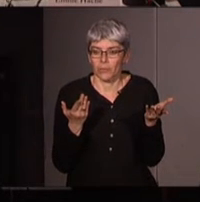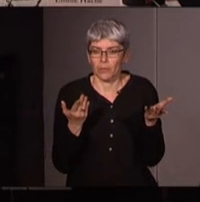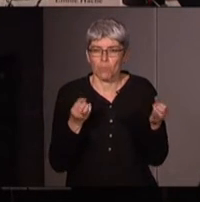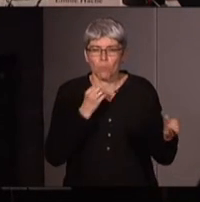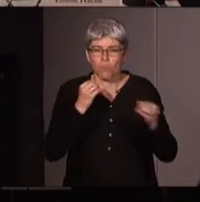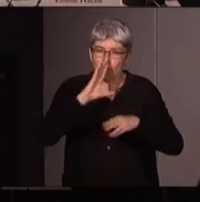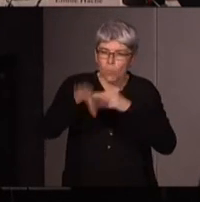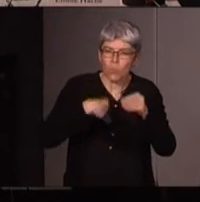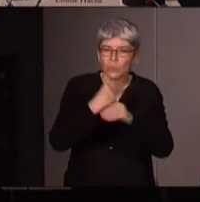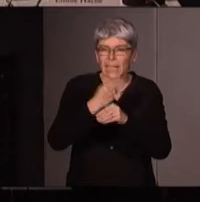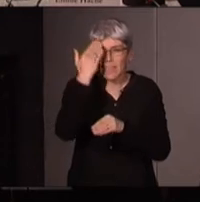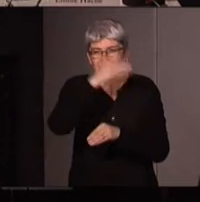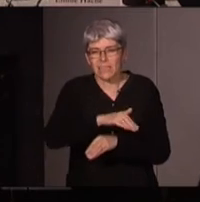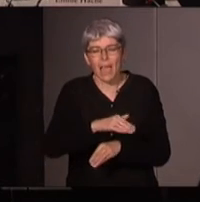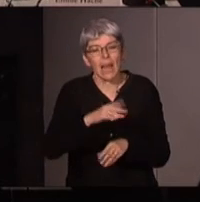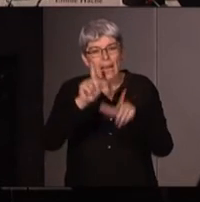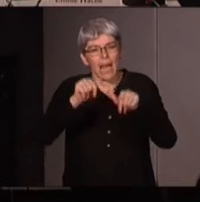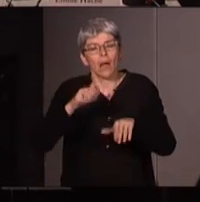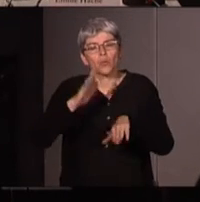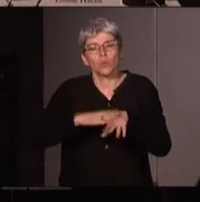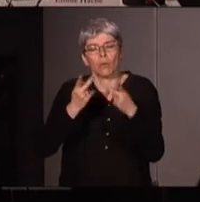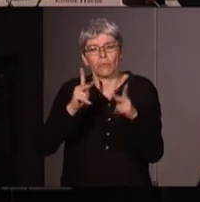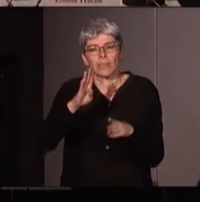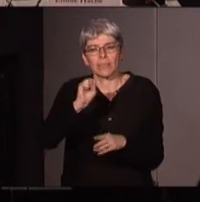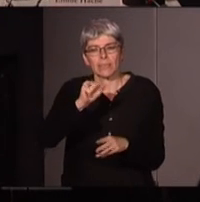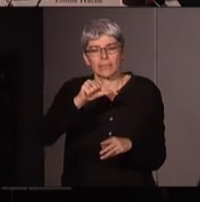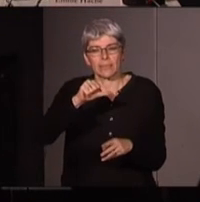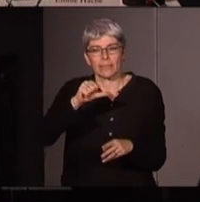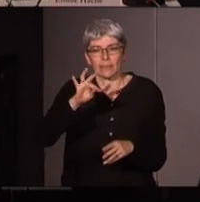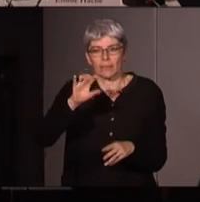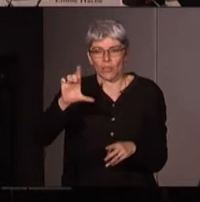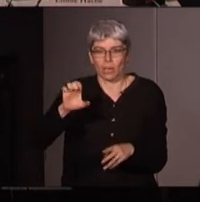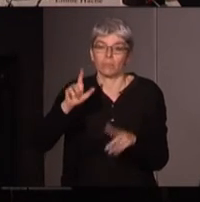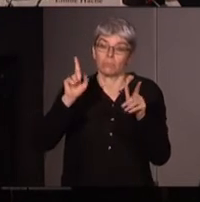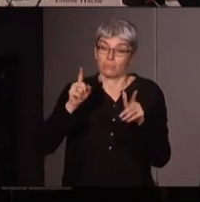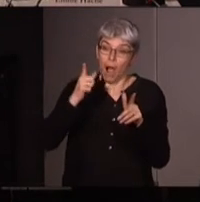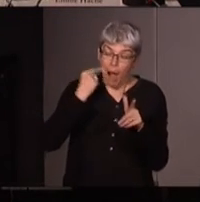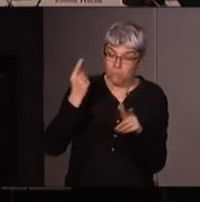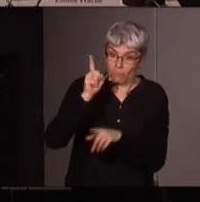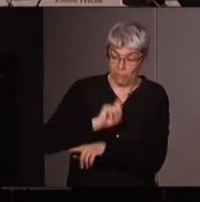intermondialiste elles étaient là elles étaient présentes à Seattle et où il y avait évidemment des hommes et des femmes et dans les différentes